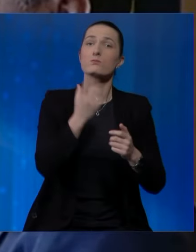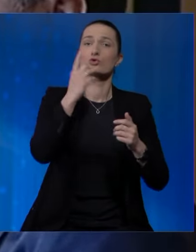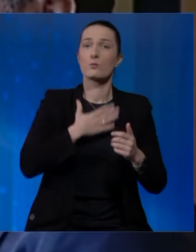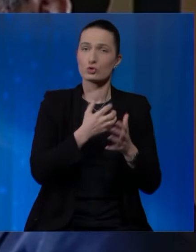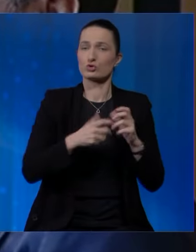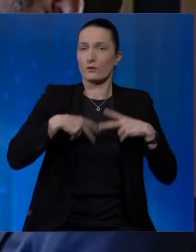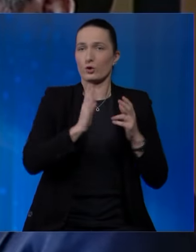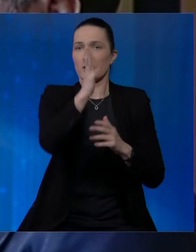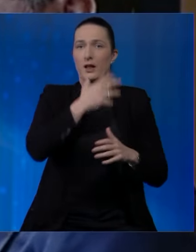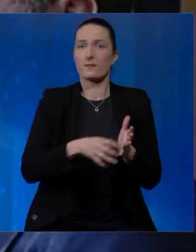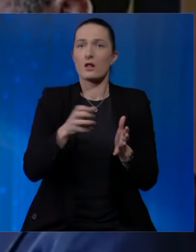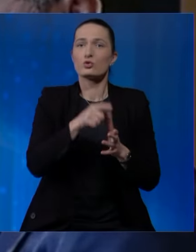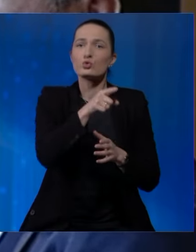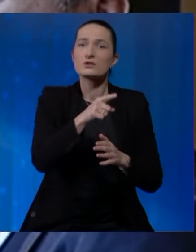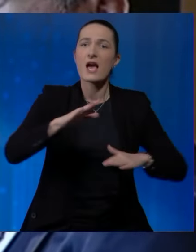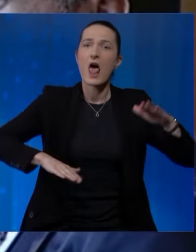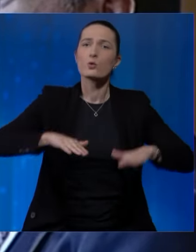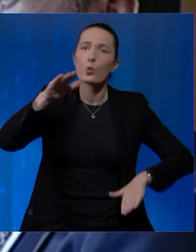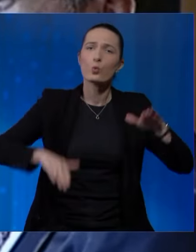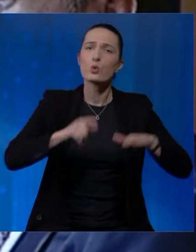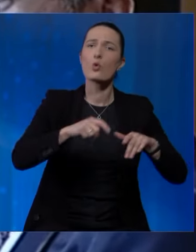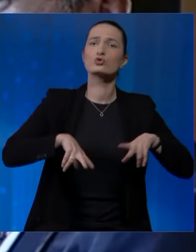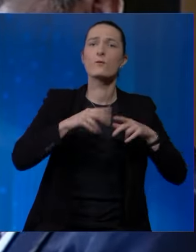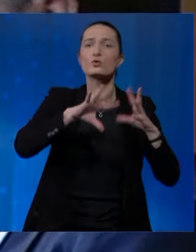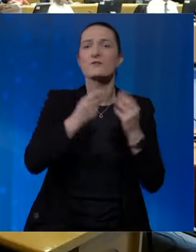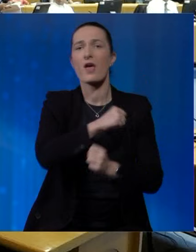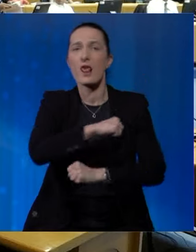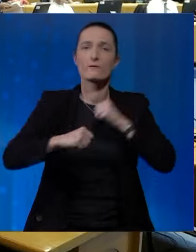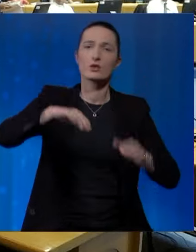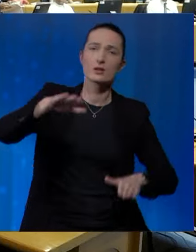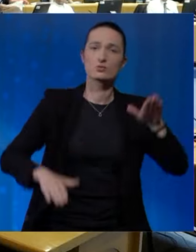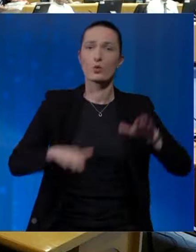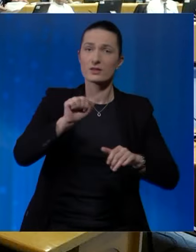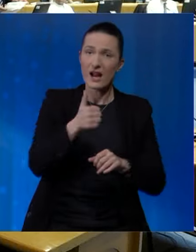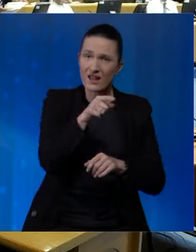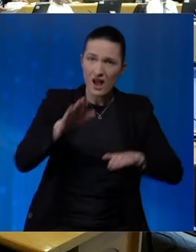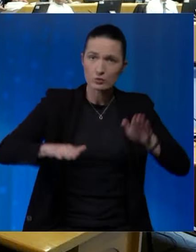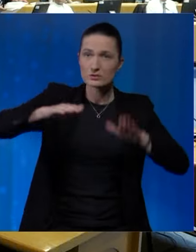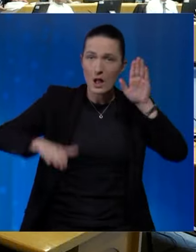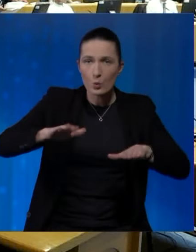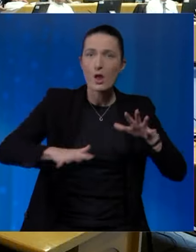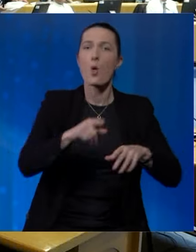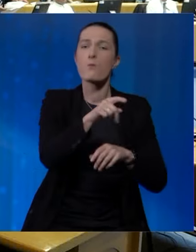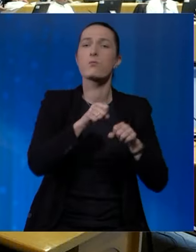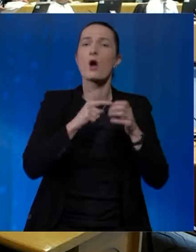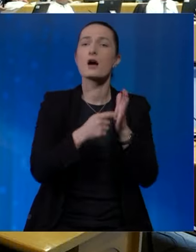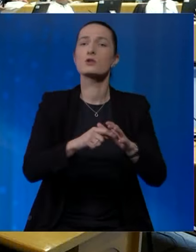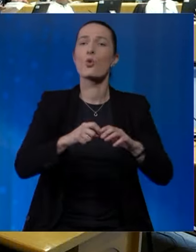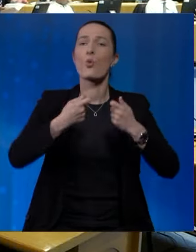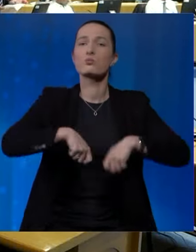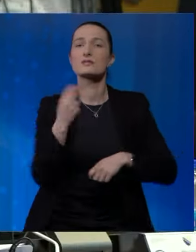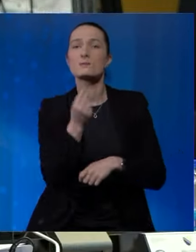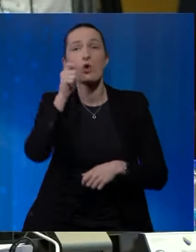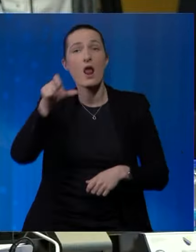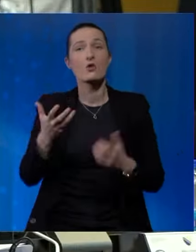ide dalje. To se klatno ljulja u životu ide sa lijeve na desnu stranu. Da je klatno zaljuljano pokazalo se u klubu Srpskog